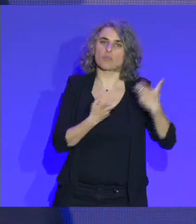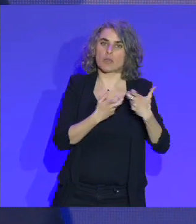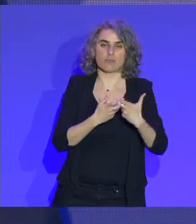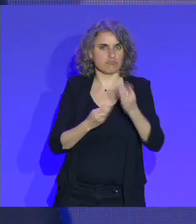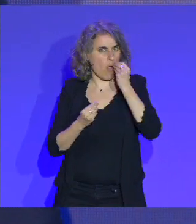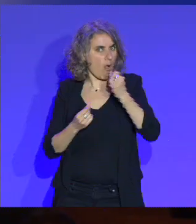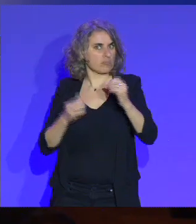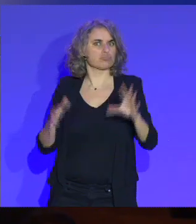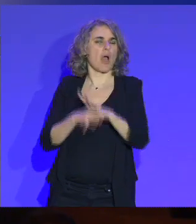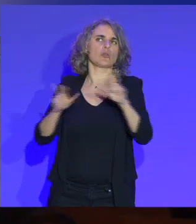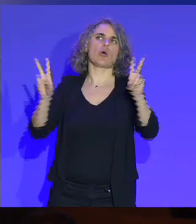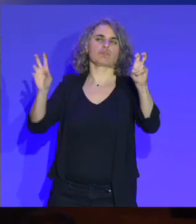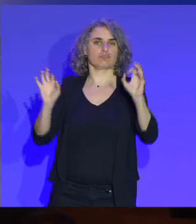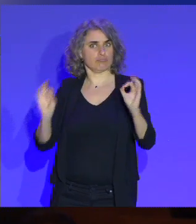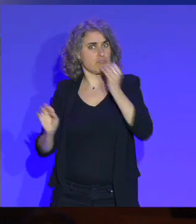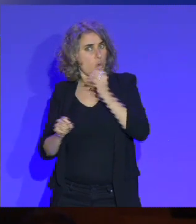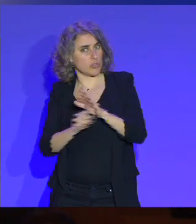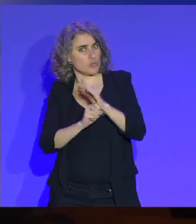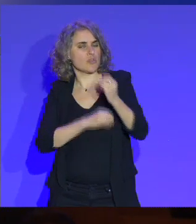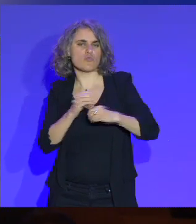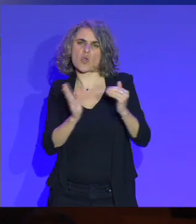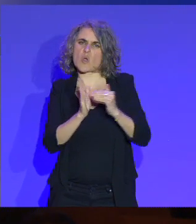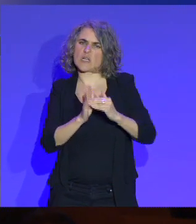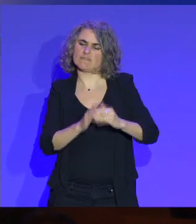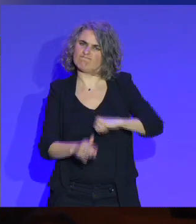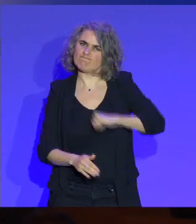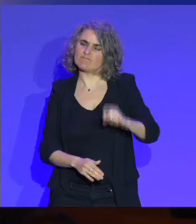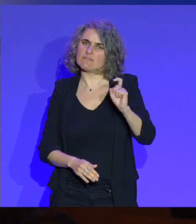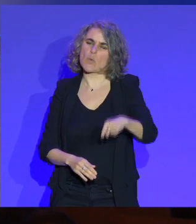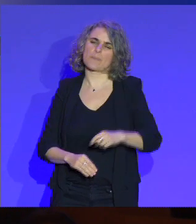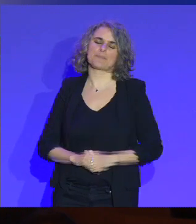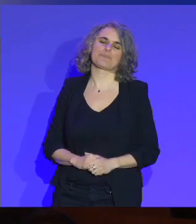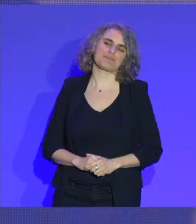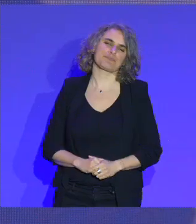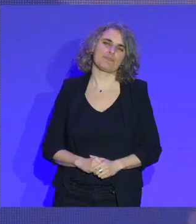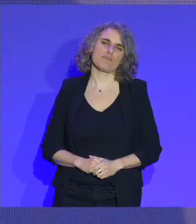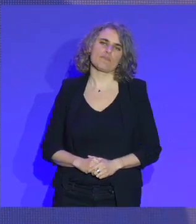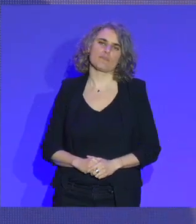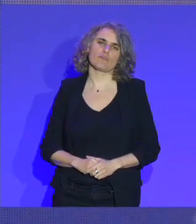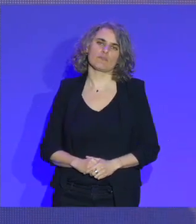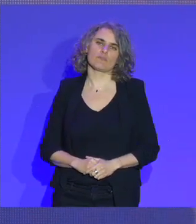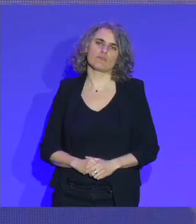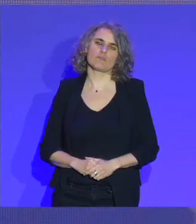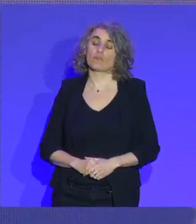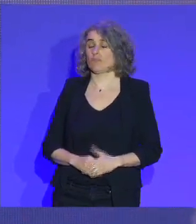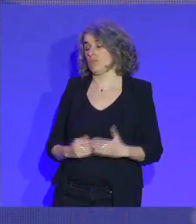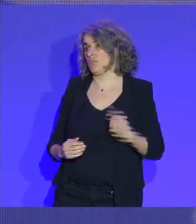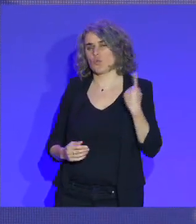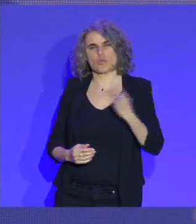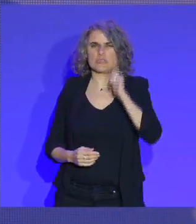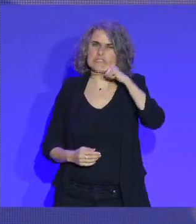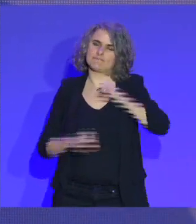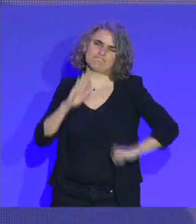suffisant pour vous ? Est-ce qu'il faut aller encore plus loin ? Il faut toujours faire le maximum. Aujourd'hui, je l'ai dit,